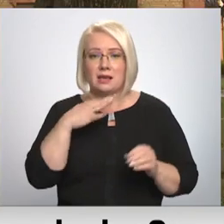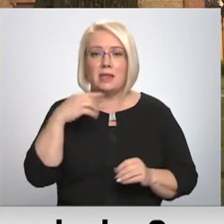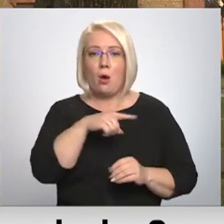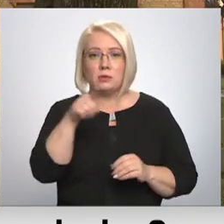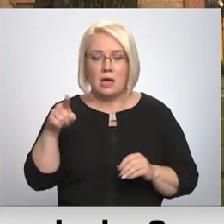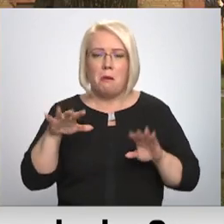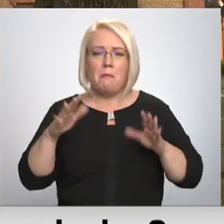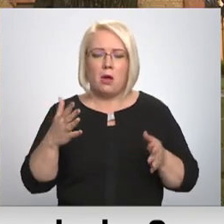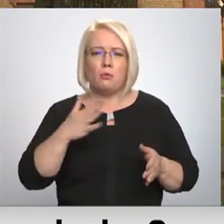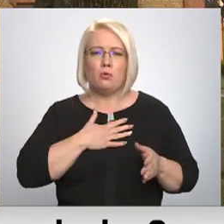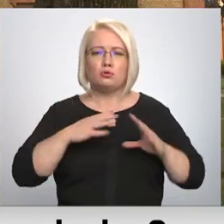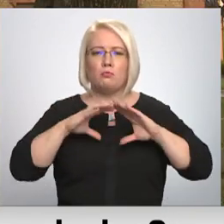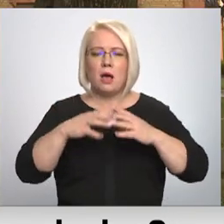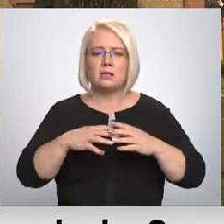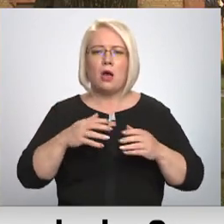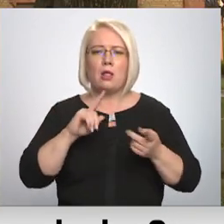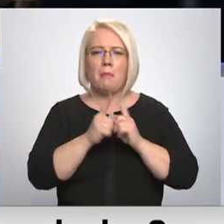pasauli mainās pārāk strauji.